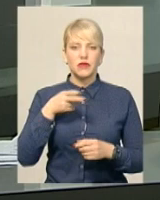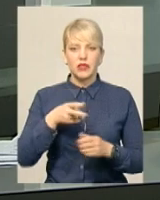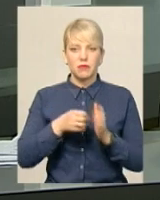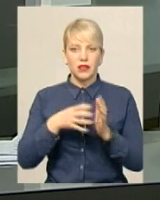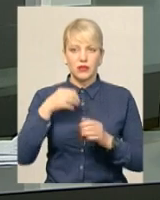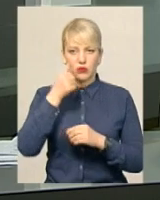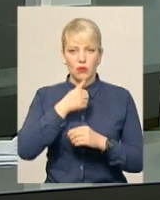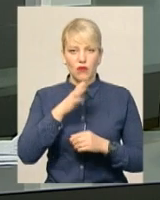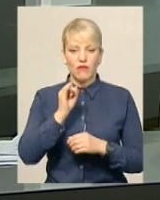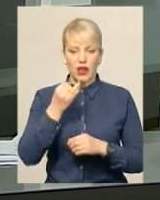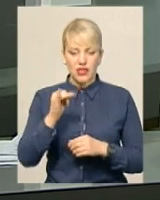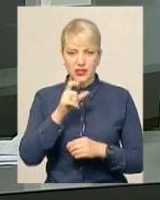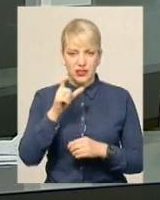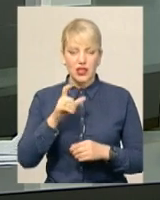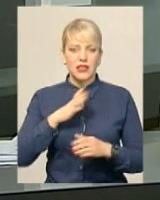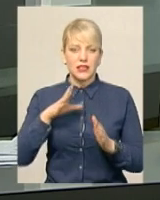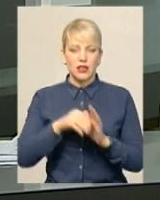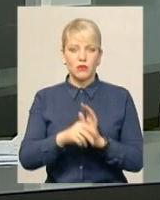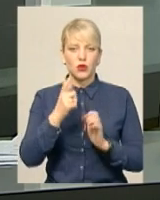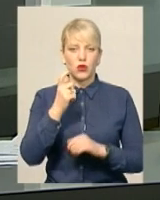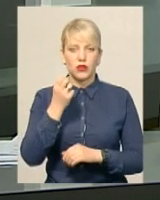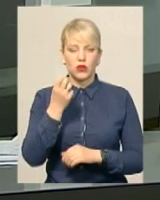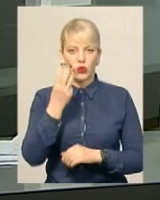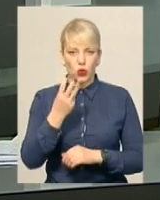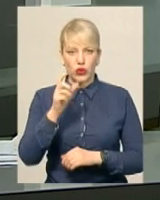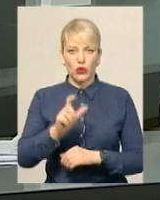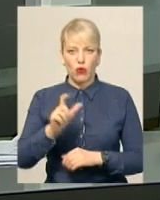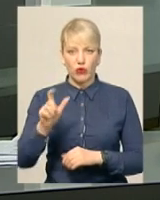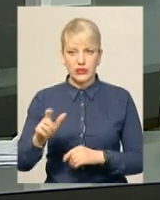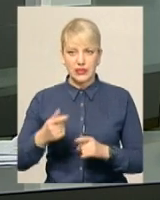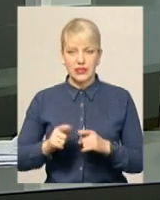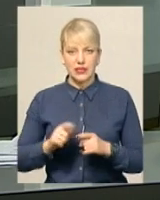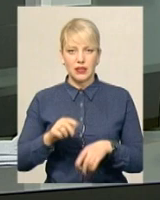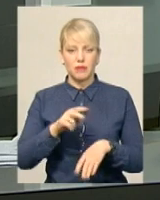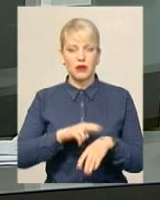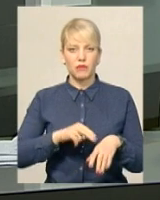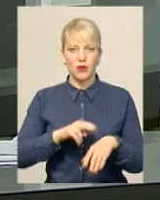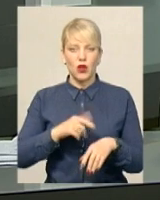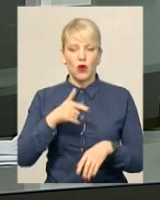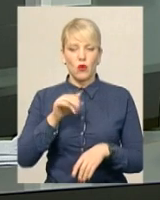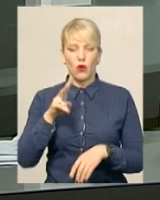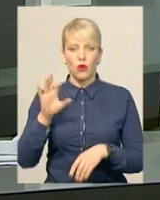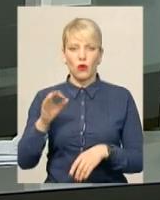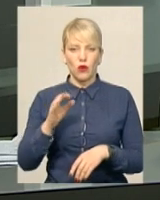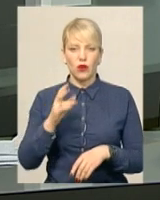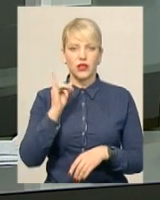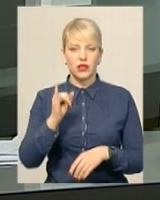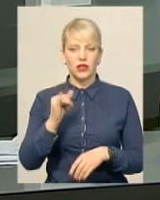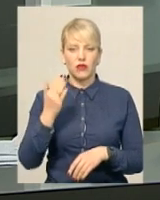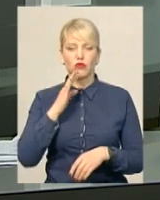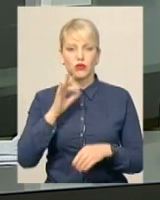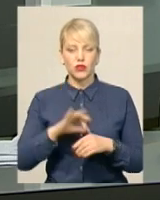марки «ВАЗ» в Летичеві загинули троє осіб. Інспектор місцевого райвідділу міліції Олександр Гулько, його дружина та син.